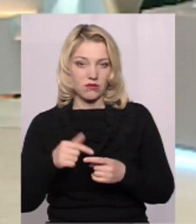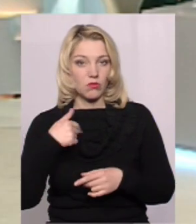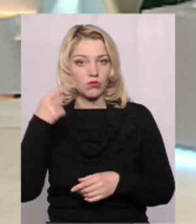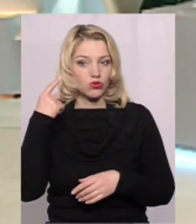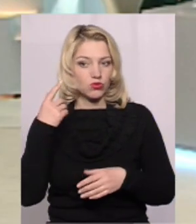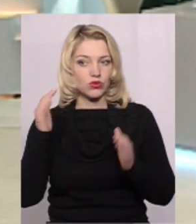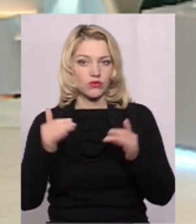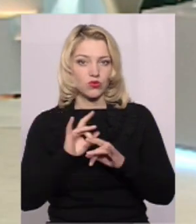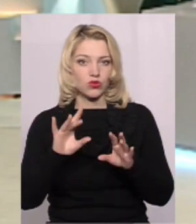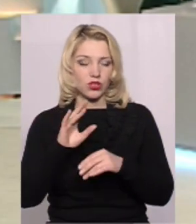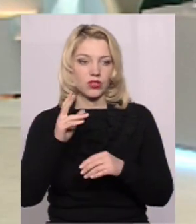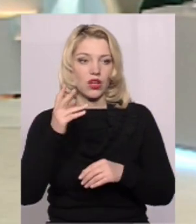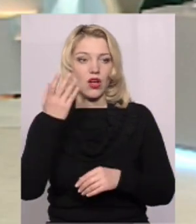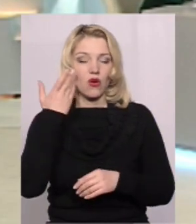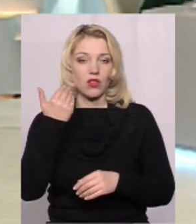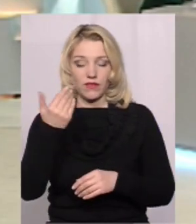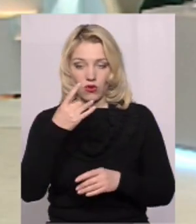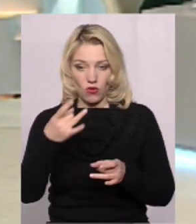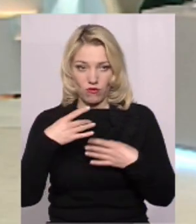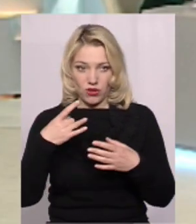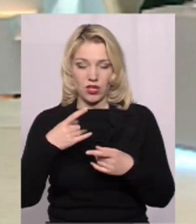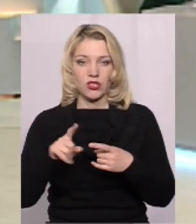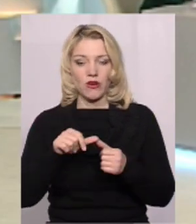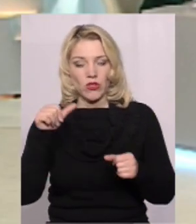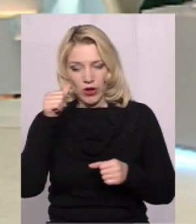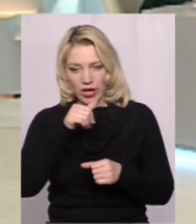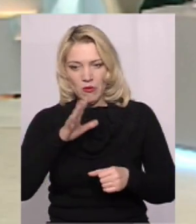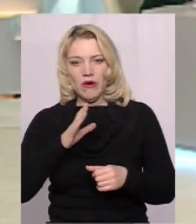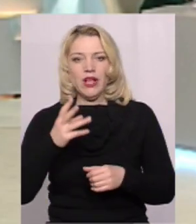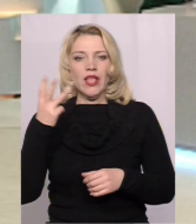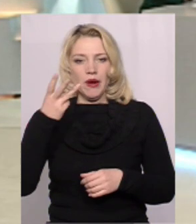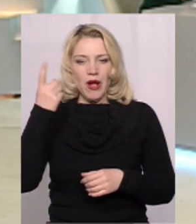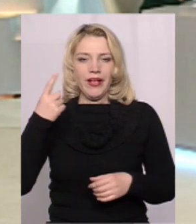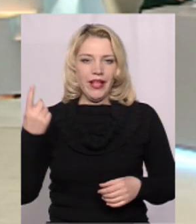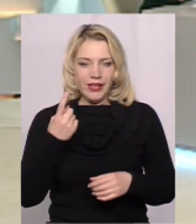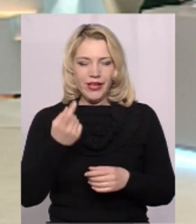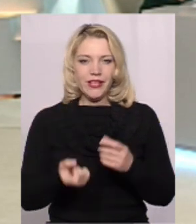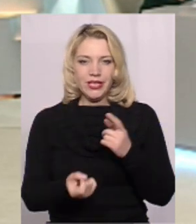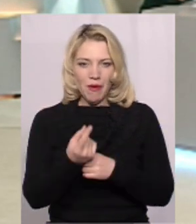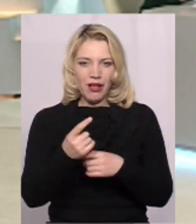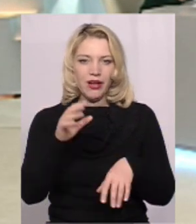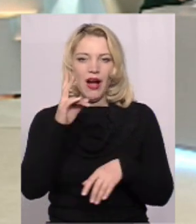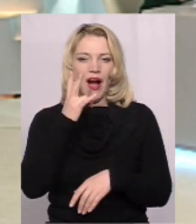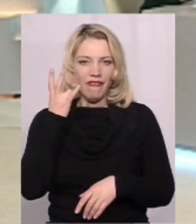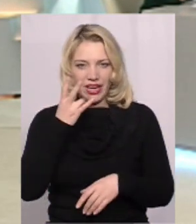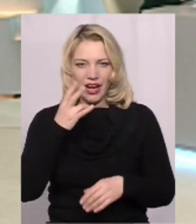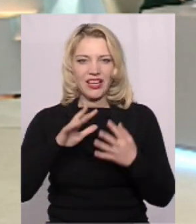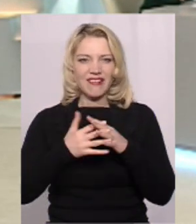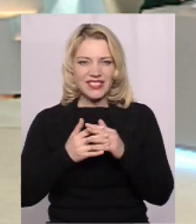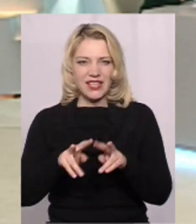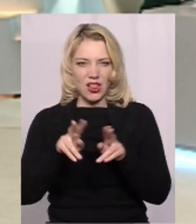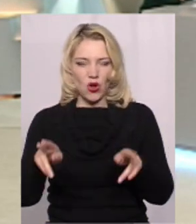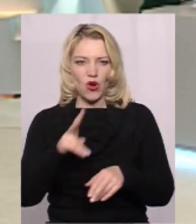в сюжеті, що торік, ну, ви говорили про те, що торік на Хмельниччині був єдиний спалах африканки Але це якраз в тому ж селі